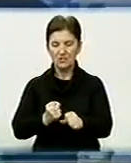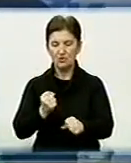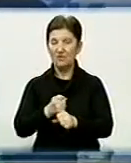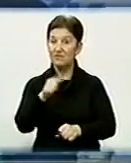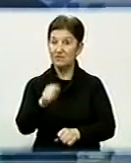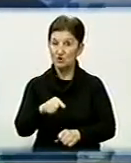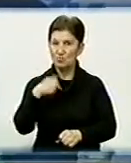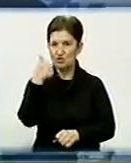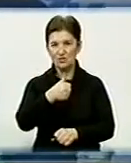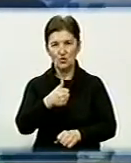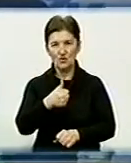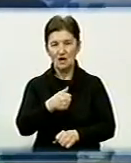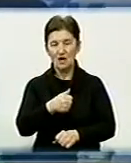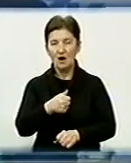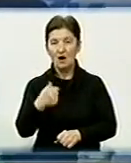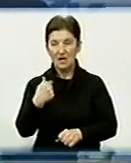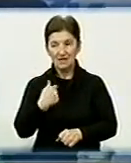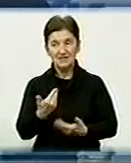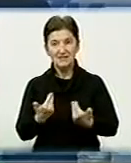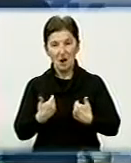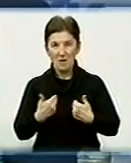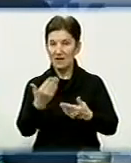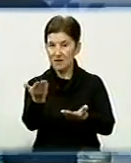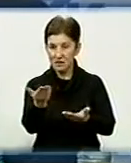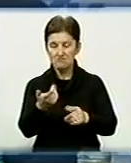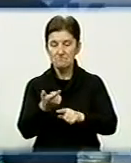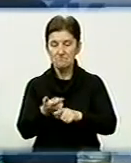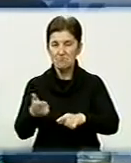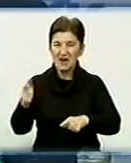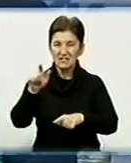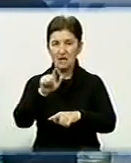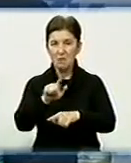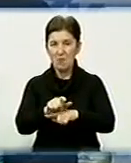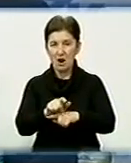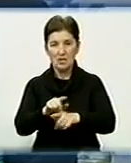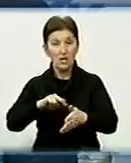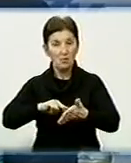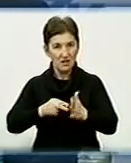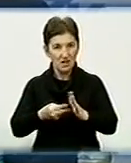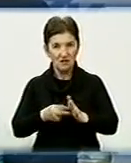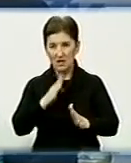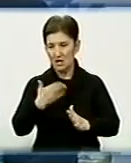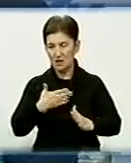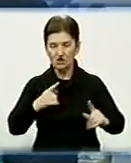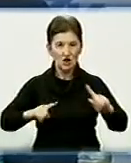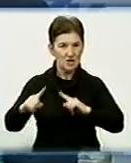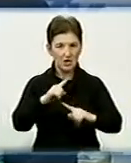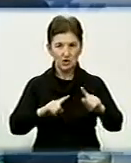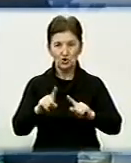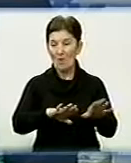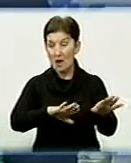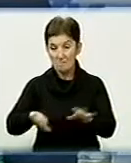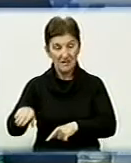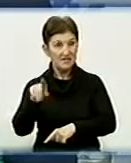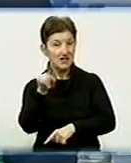був максимальний план нашої наради. Щоб після цього